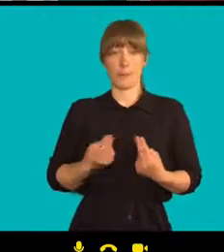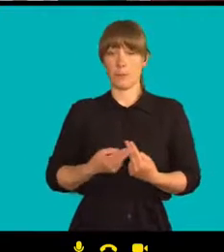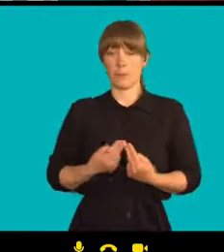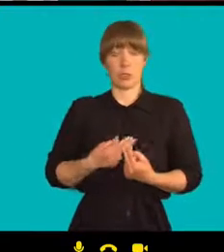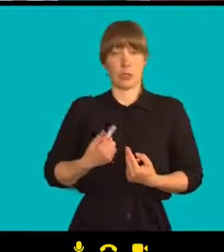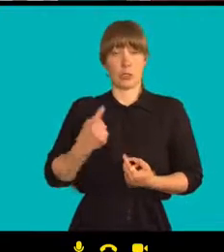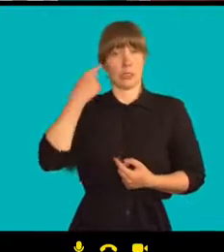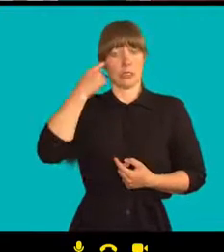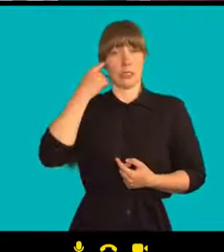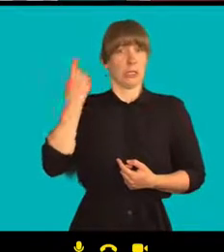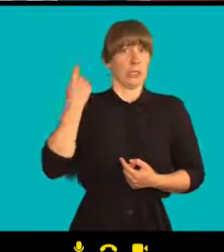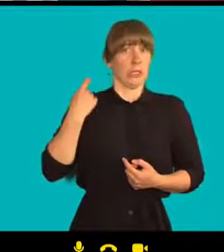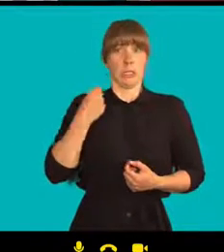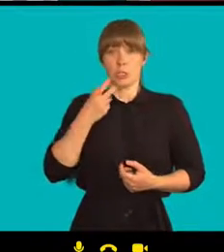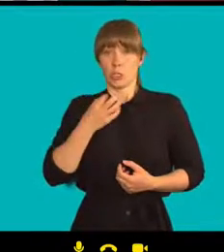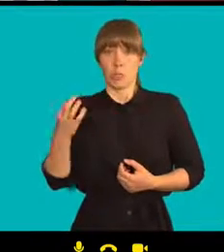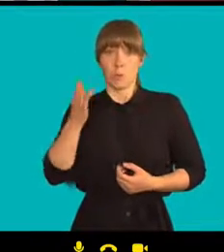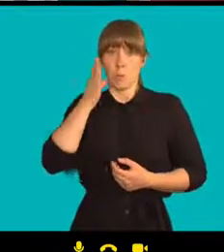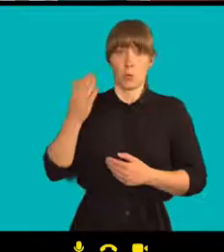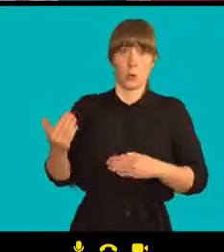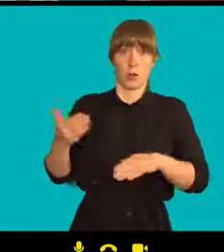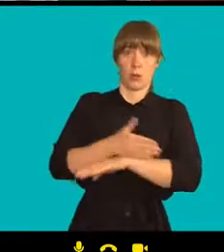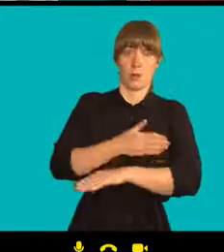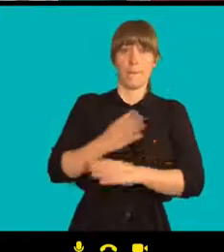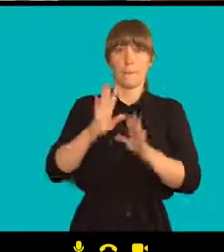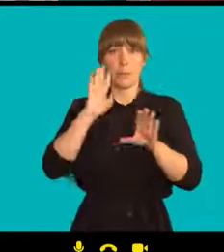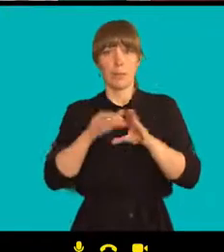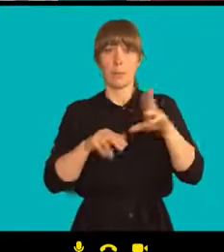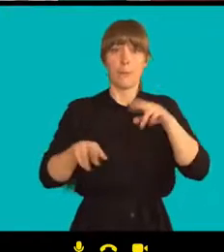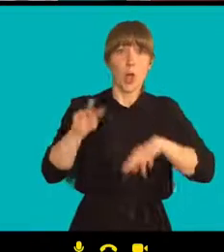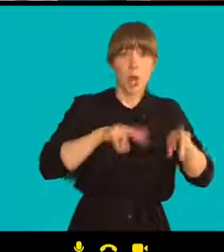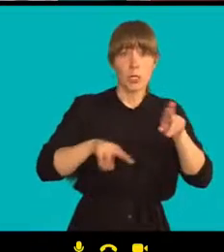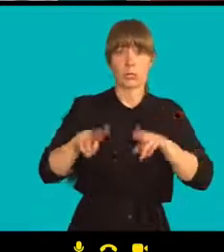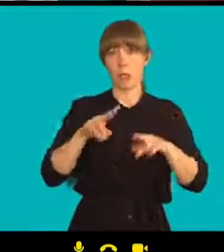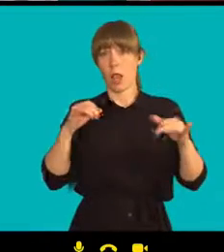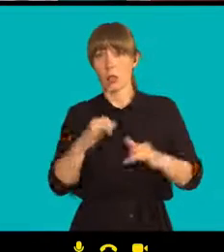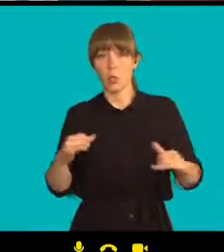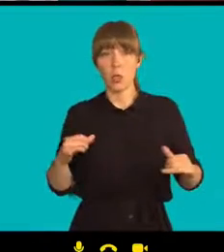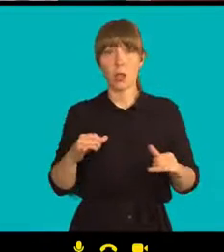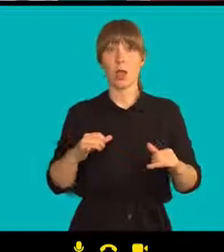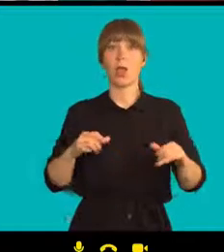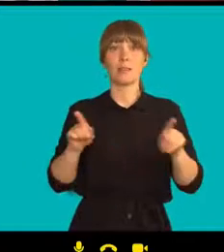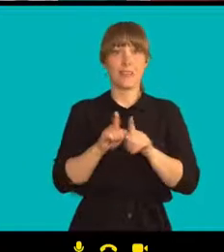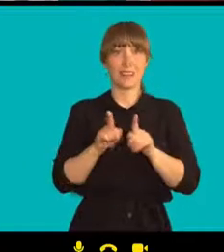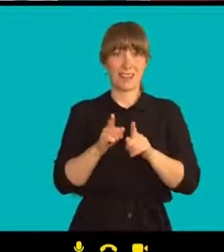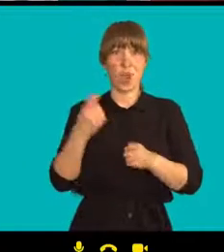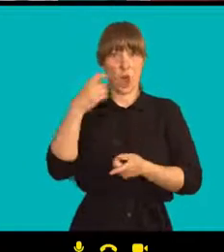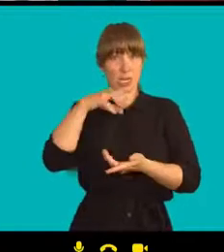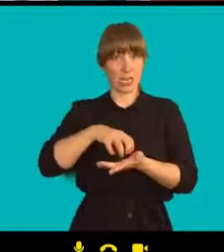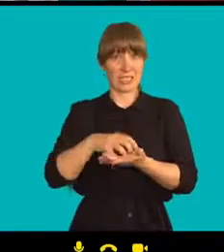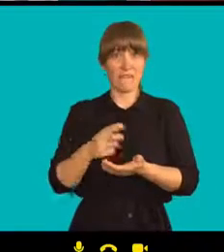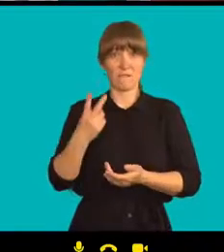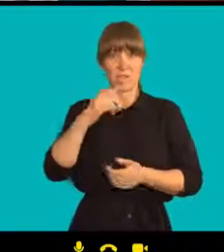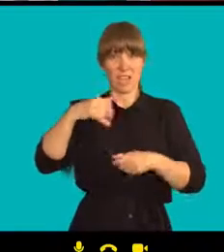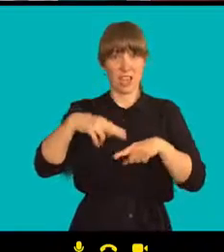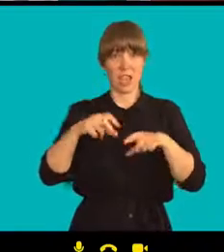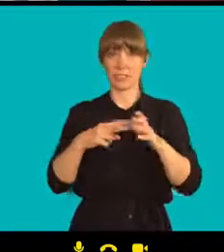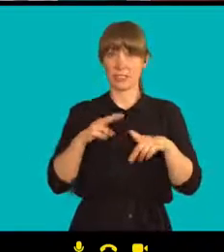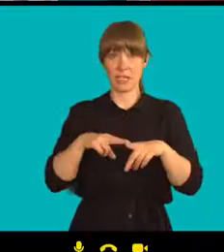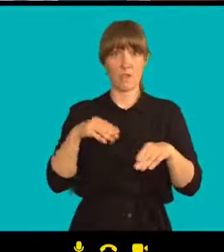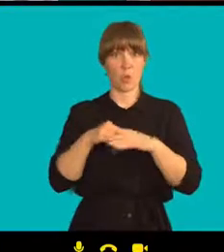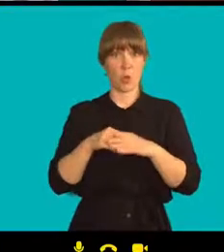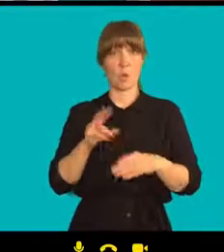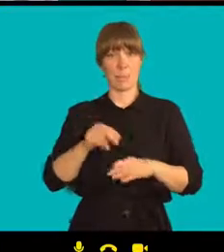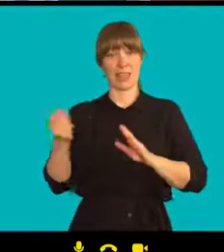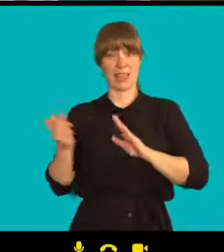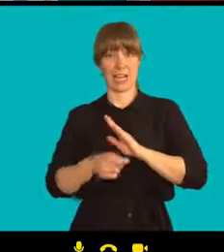ohrožení, hrozí jim prohlídky a zadržení. A v jasné je trestně stíhána vůli naší činnosti v oblasti lidských